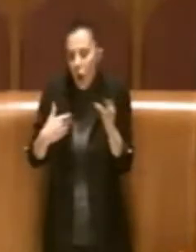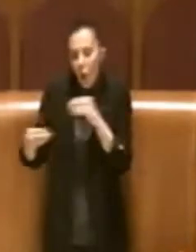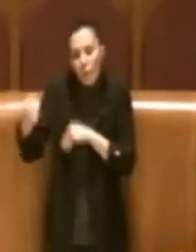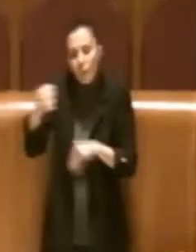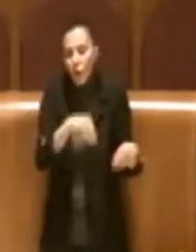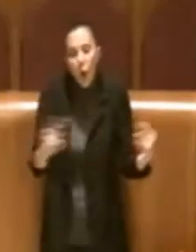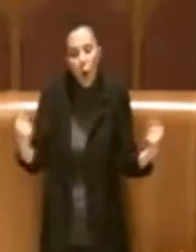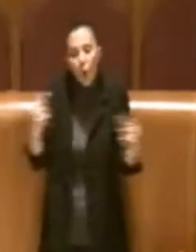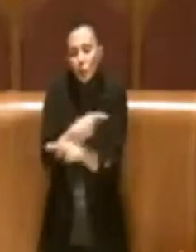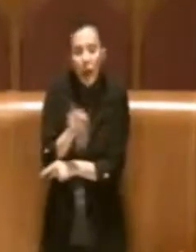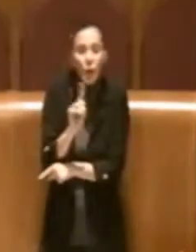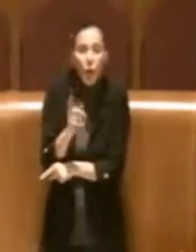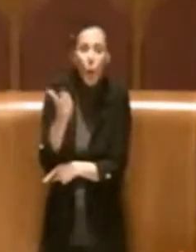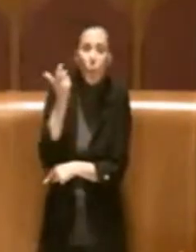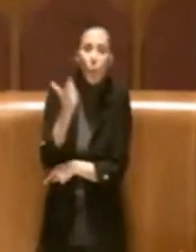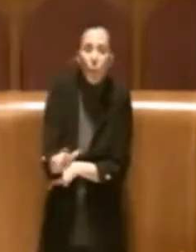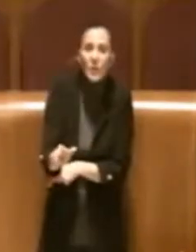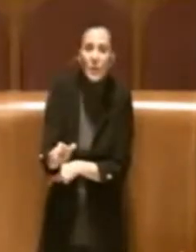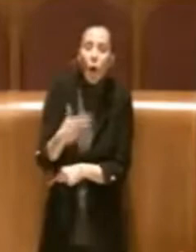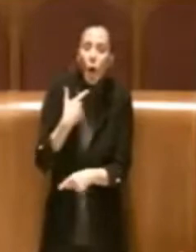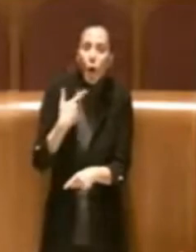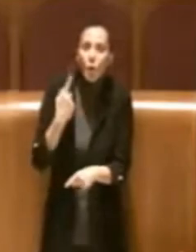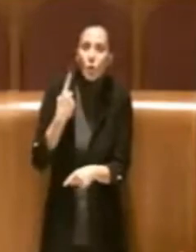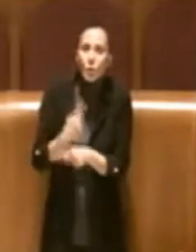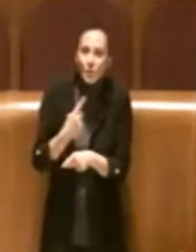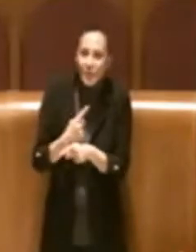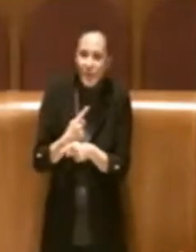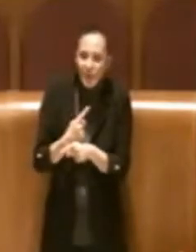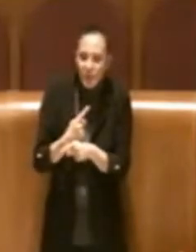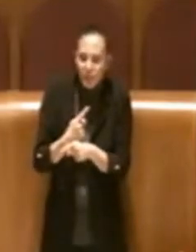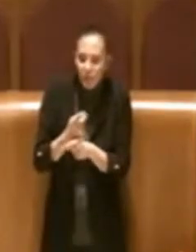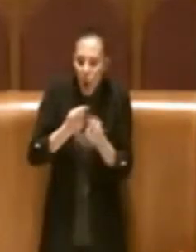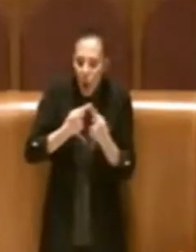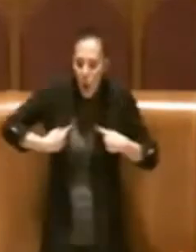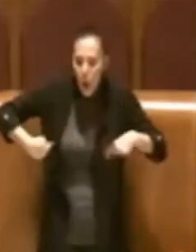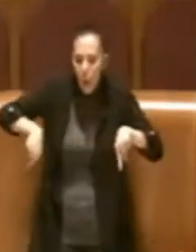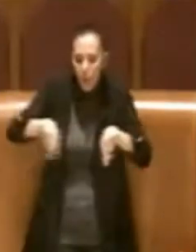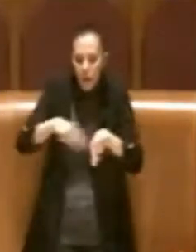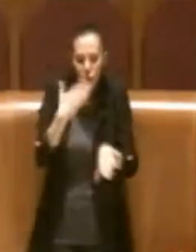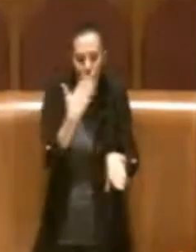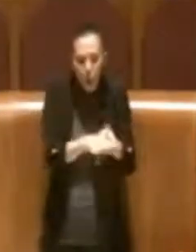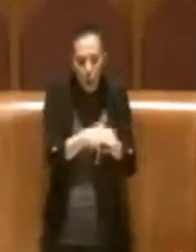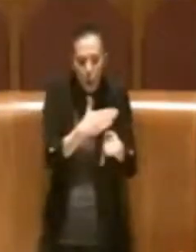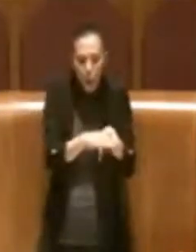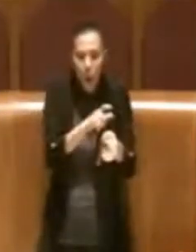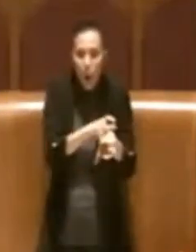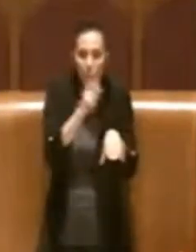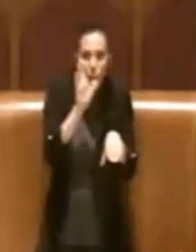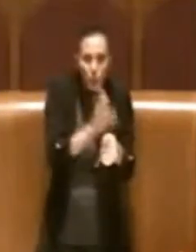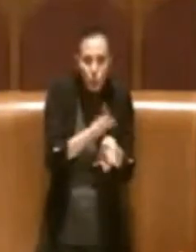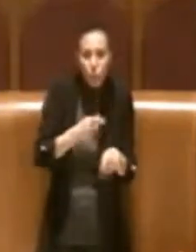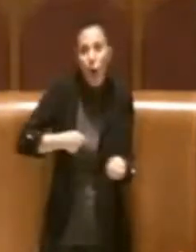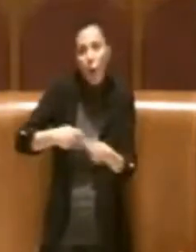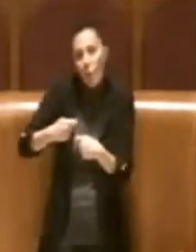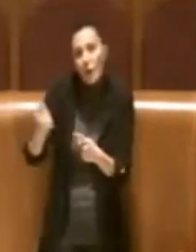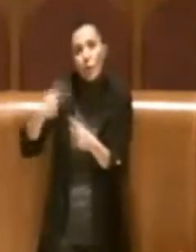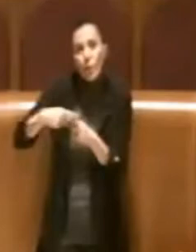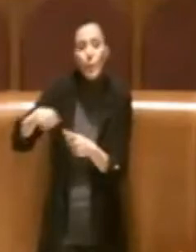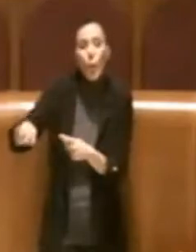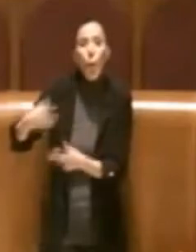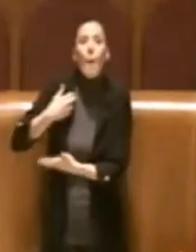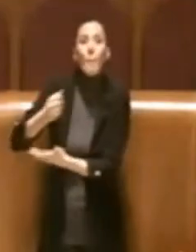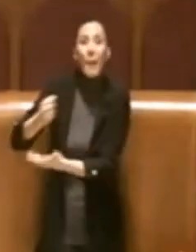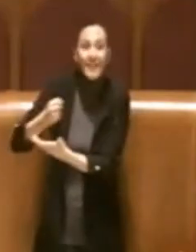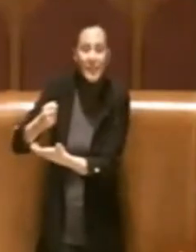contrario perché dobbiamo sicuramente ritornare nelle commissioni competenti, che sono cultura, commercio e patrimonio, per